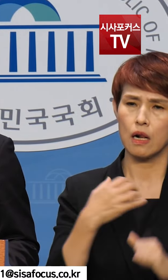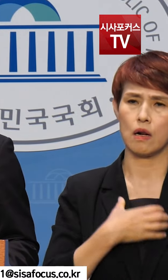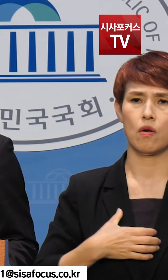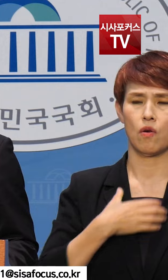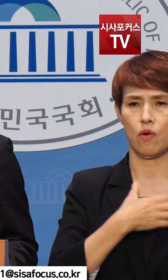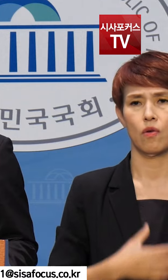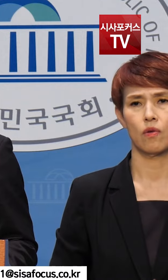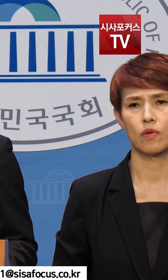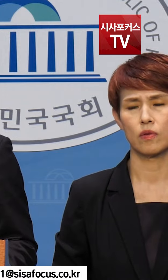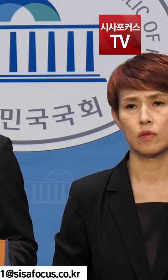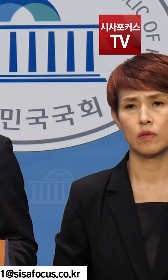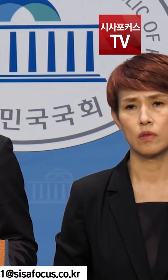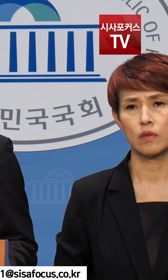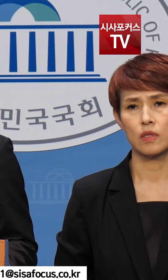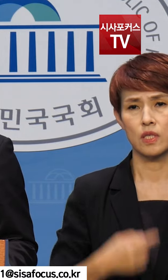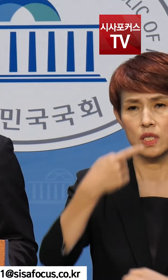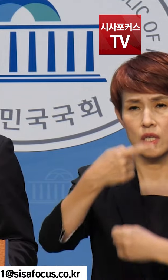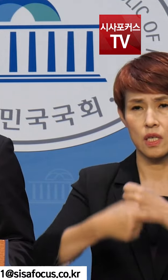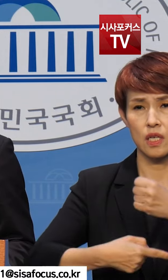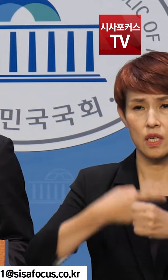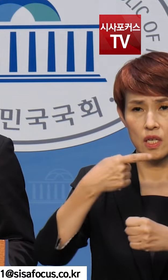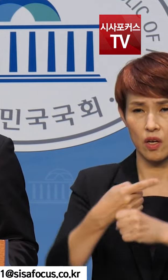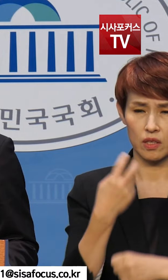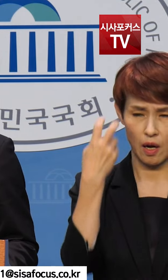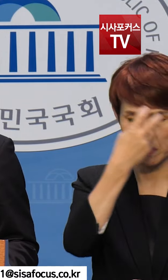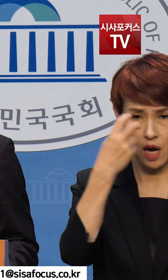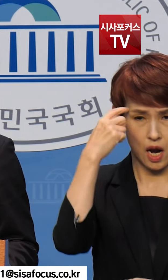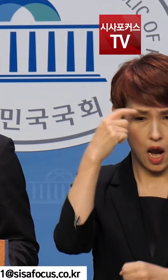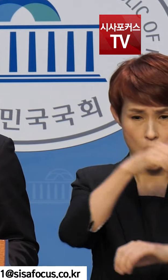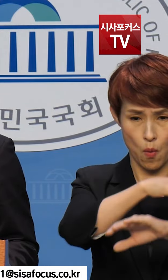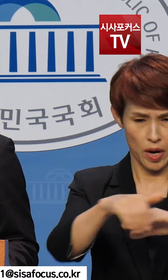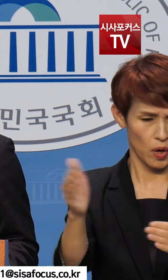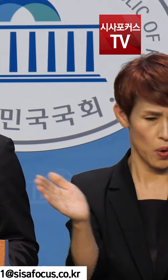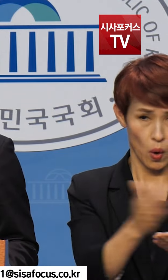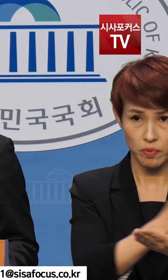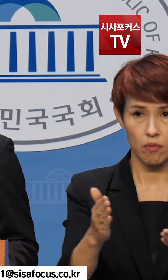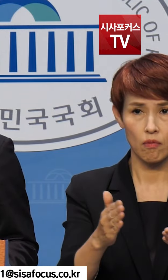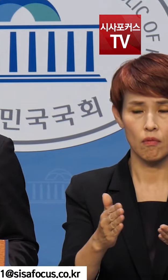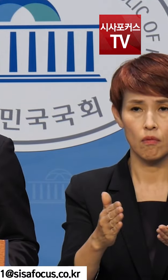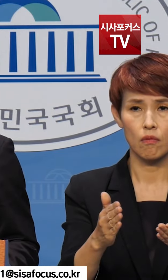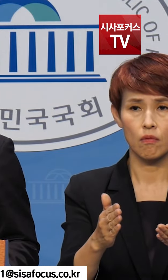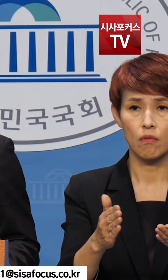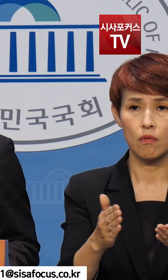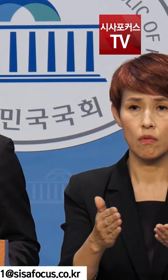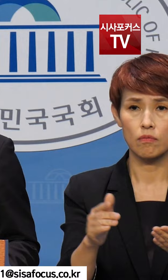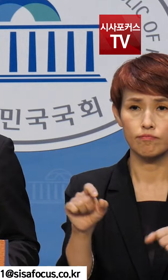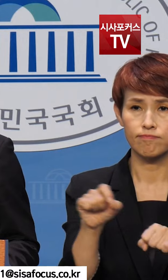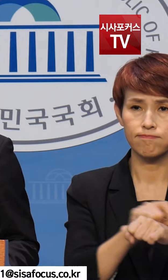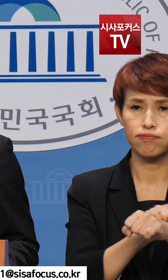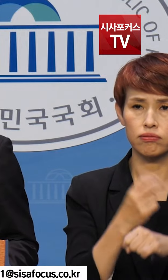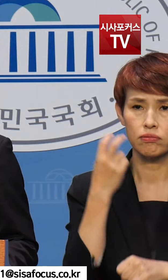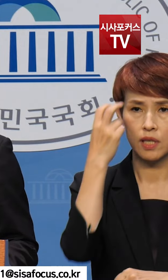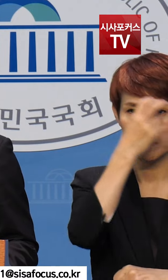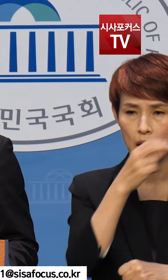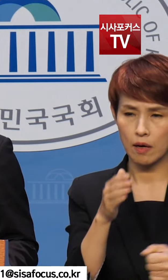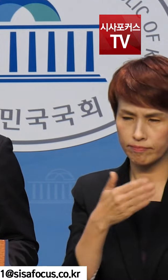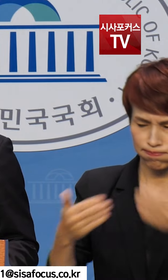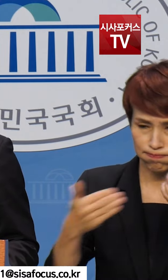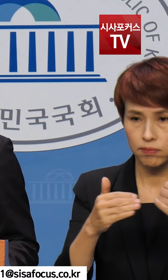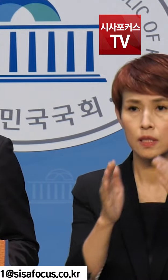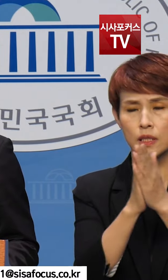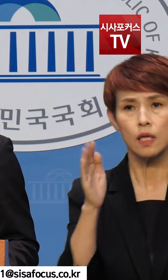그런 상황에서 연간 감사 계획에도 없고 실시계획서도 없던 특정감사가 느닷없이